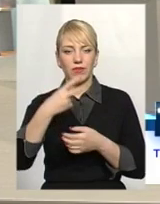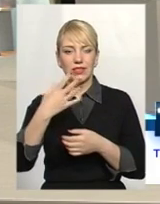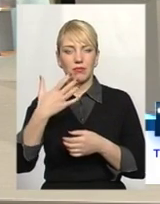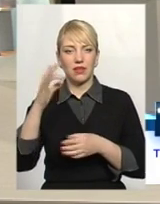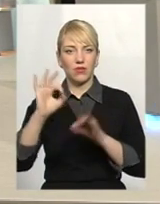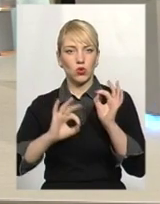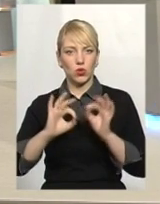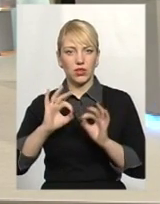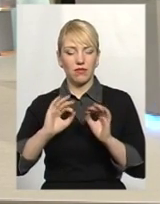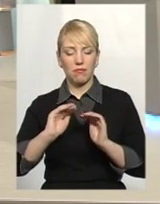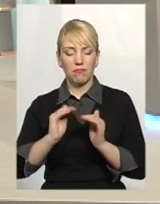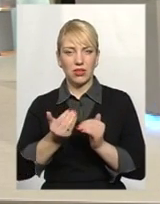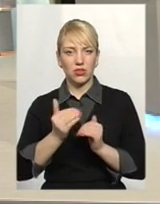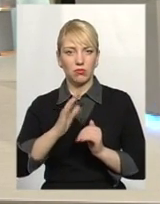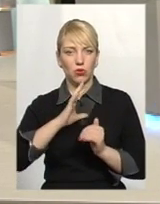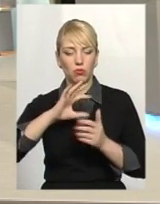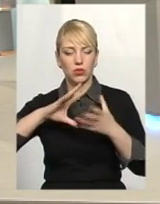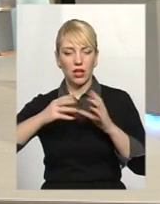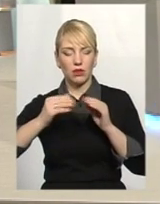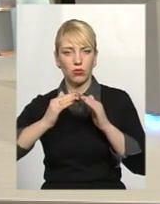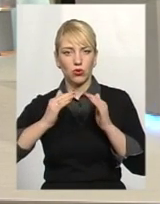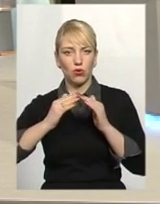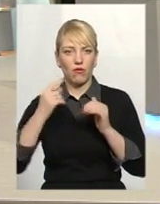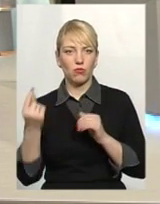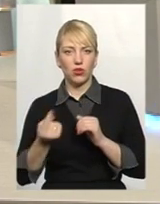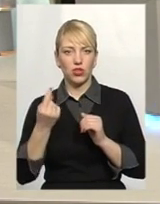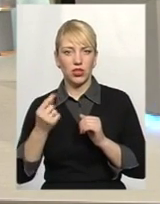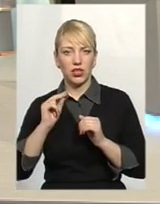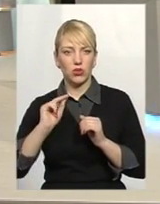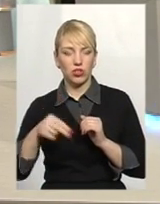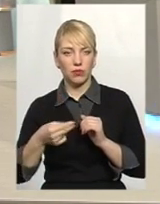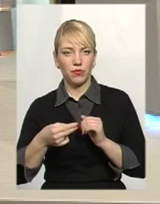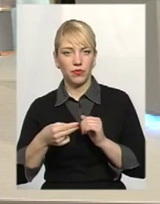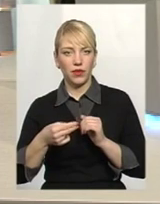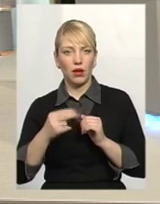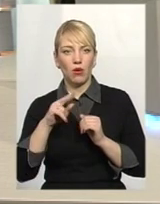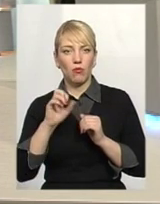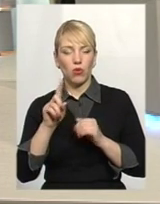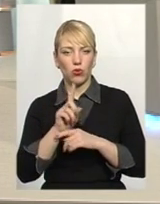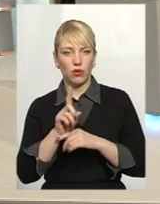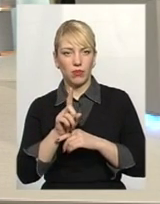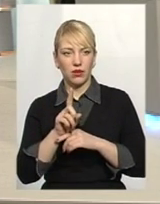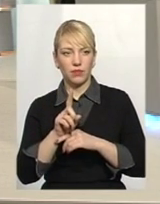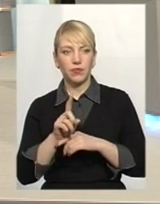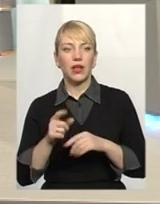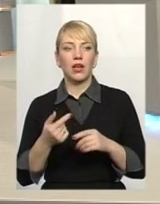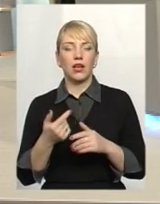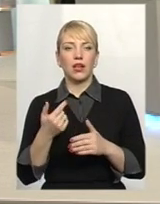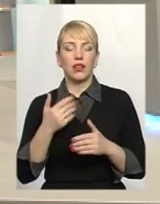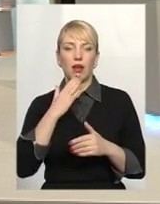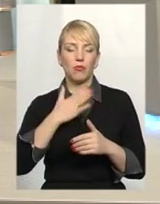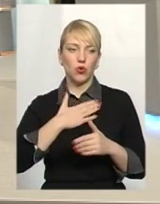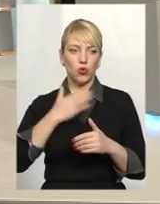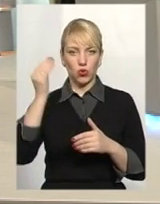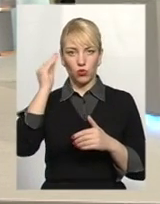% менше було по загальнобудинковому лічильнику, чим по нормах. Тобто, на мою